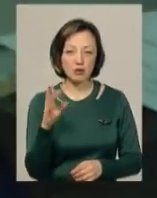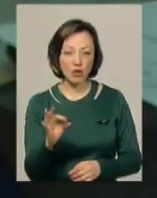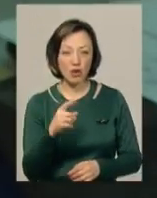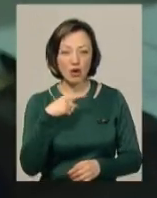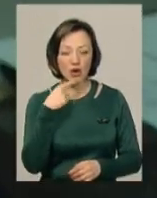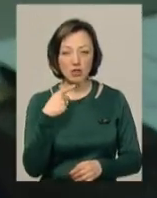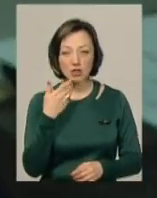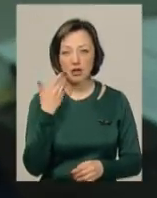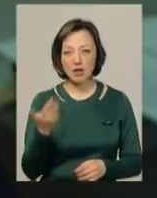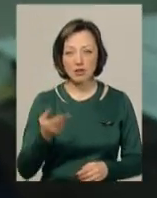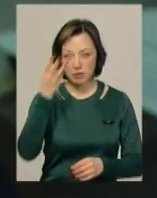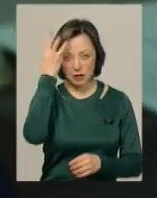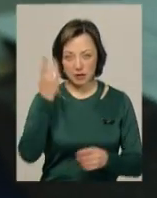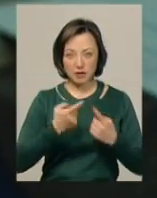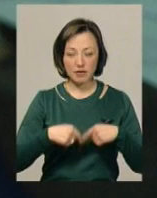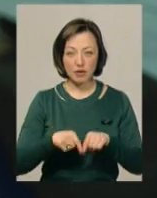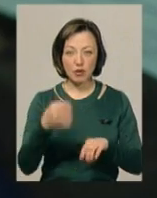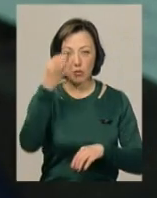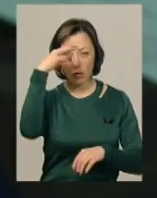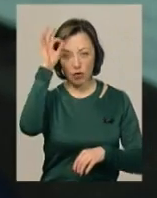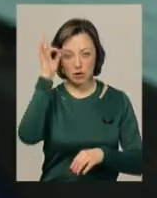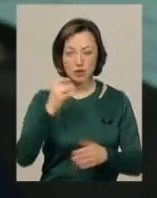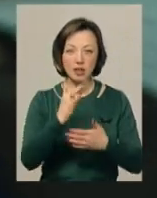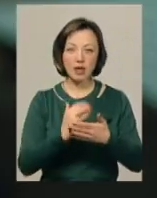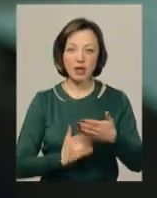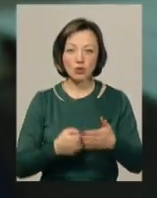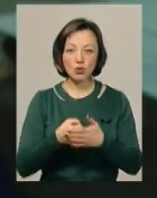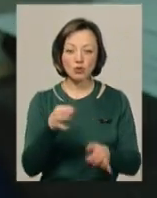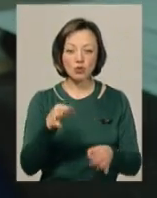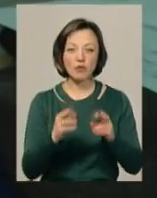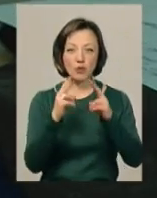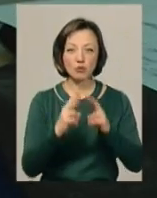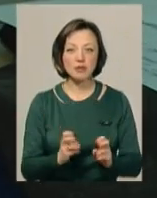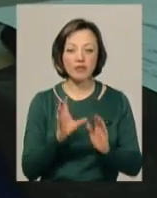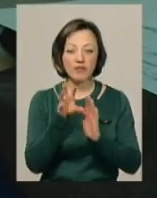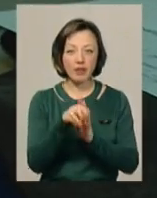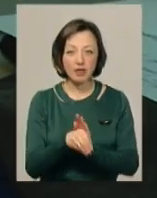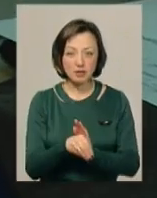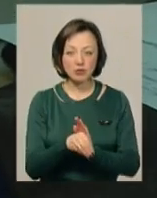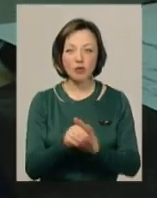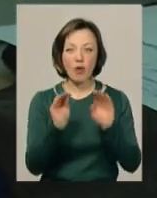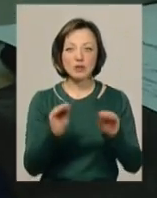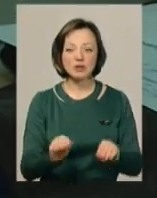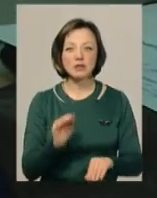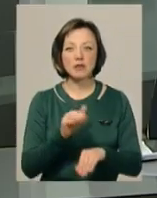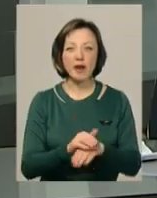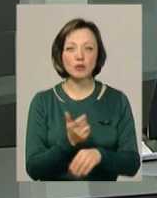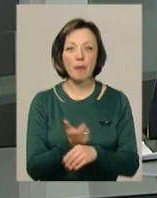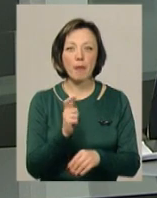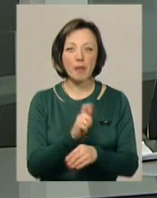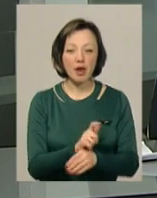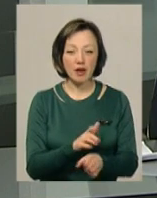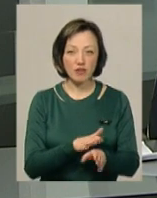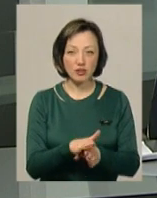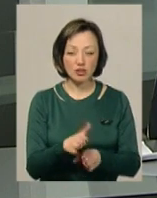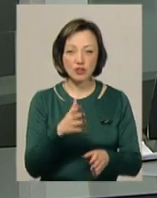Хмельницького відділу поліції Світлани Свідерської, до єдиного реєстру досудових розслідувань наразі внесено відомості за фактом перевищення службових